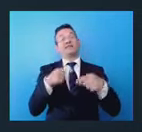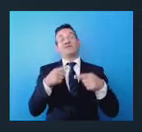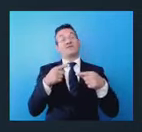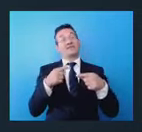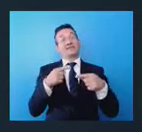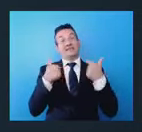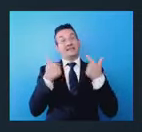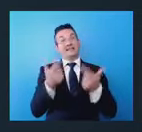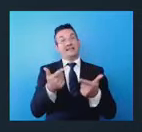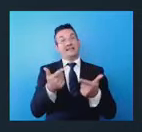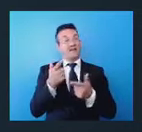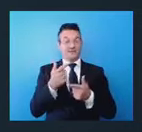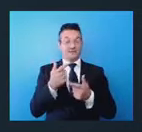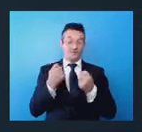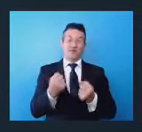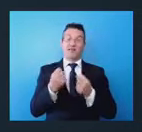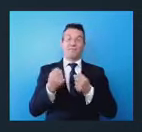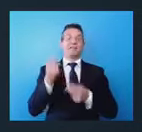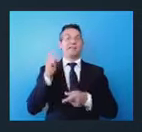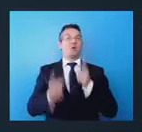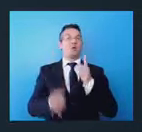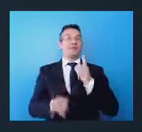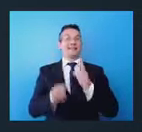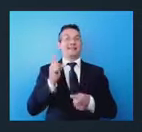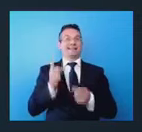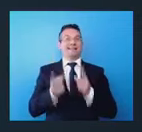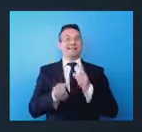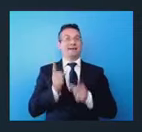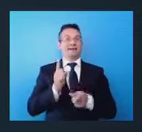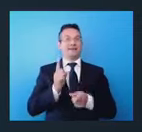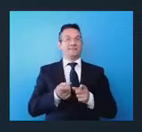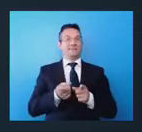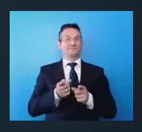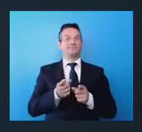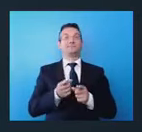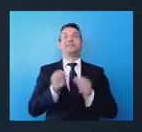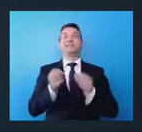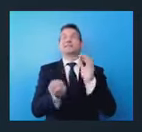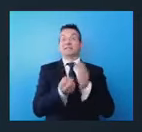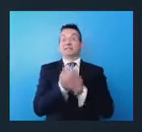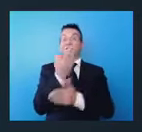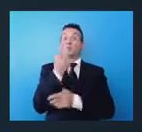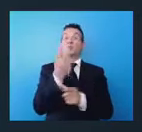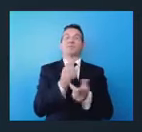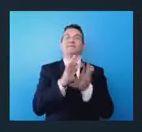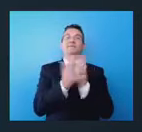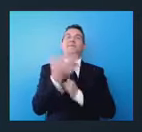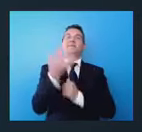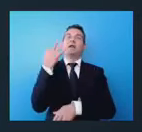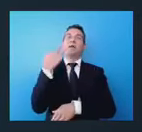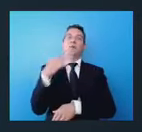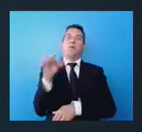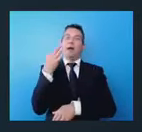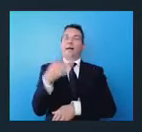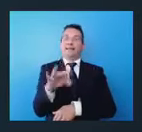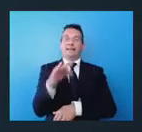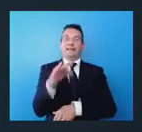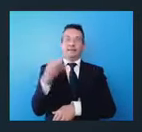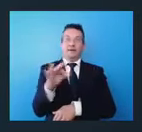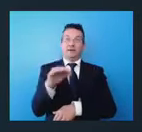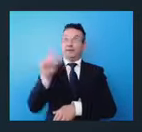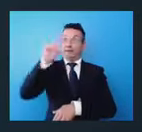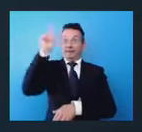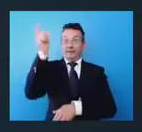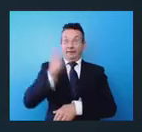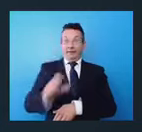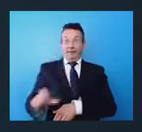politica, lo sviluppo va qualificato, l'Italia è un paese che deve